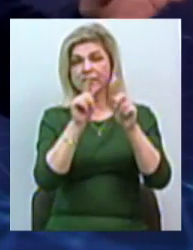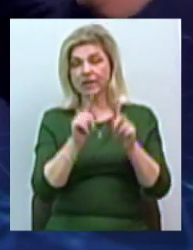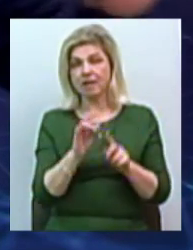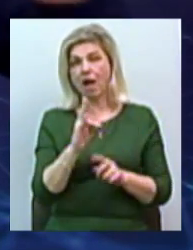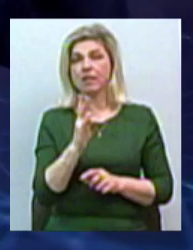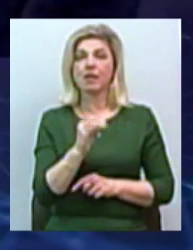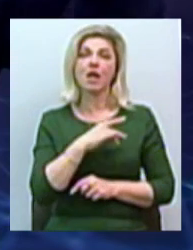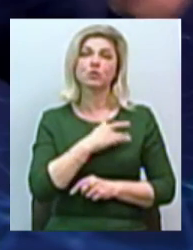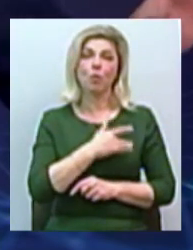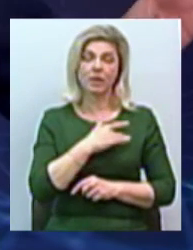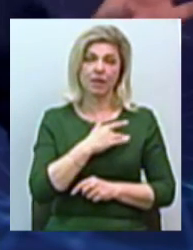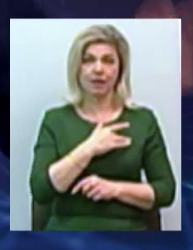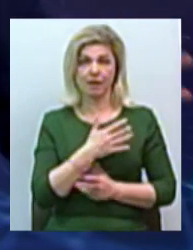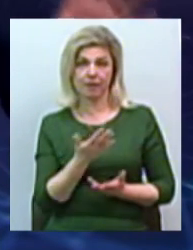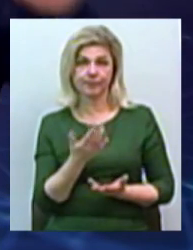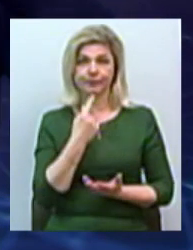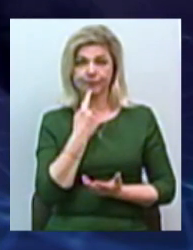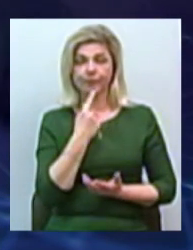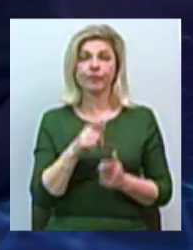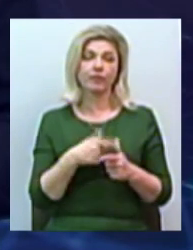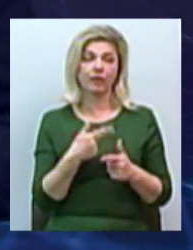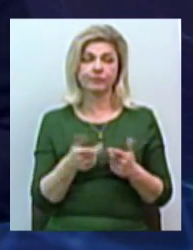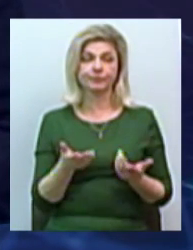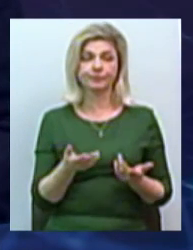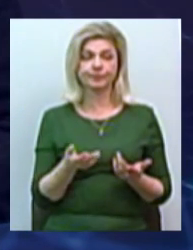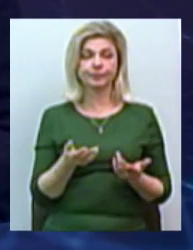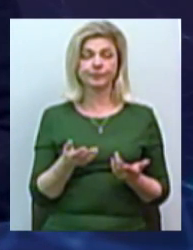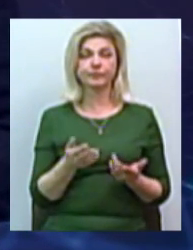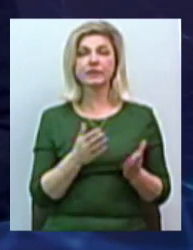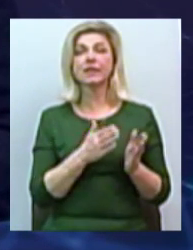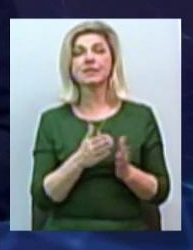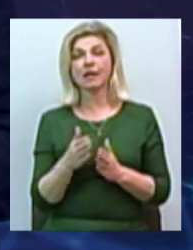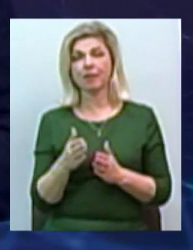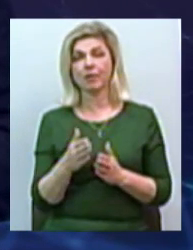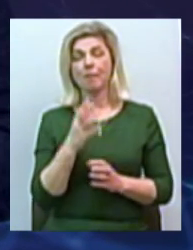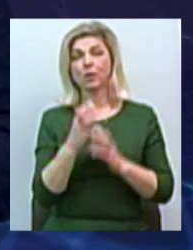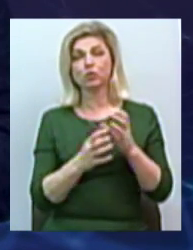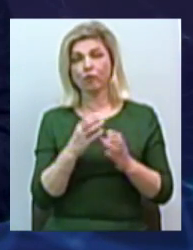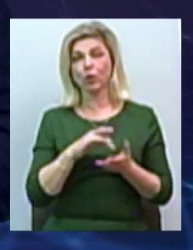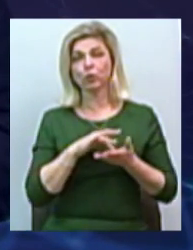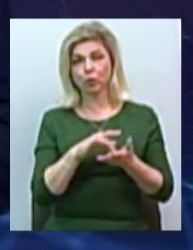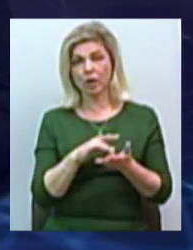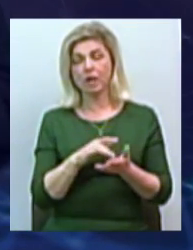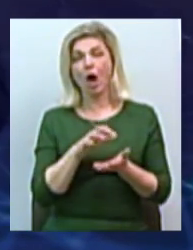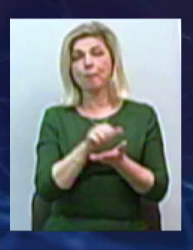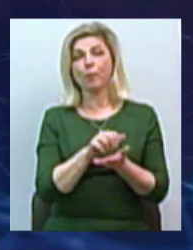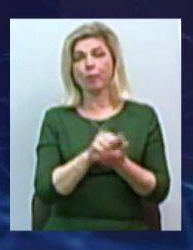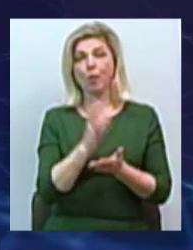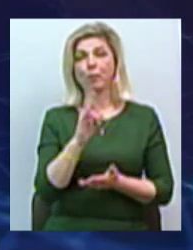-то сомнительна рекомендація кого-то, значит, блогера чи системи міжнародного туристического бронування.